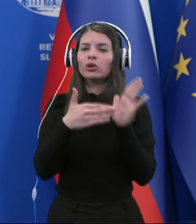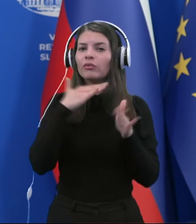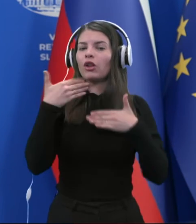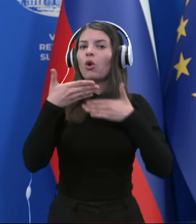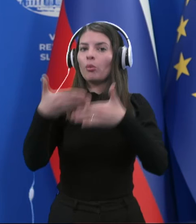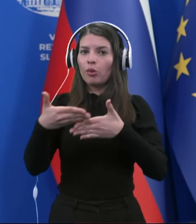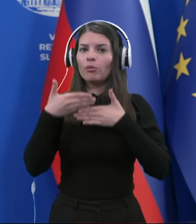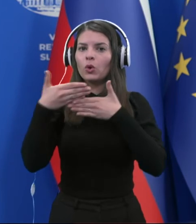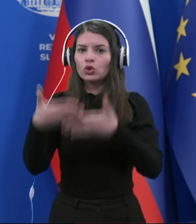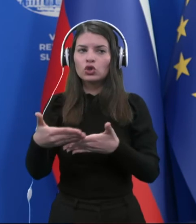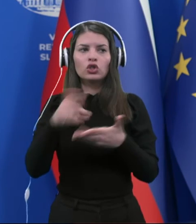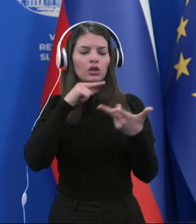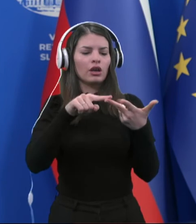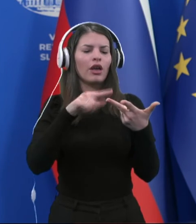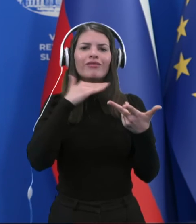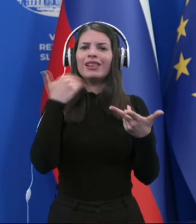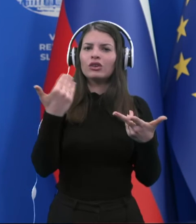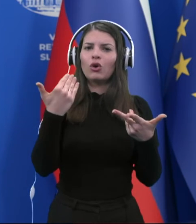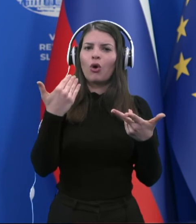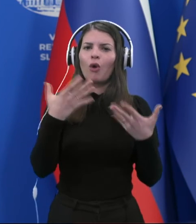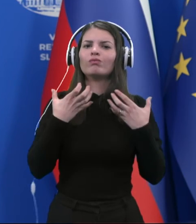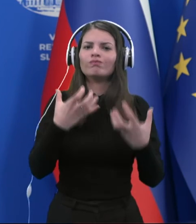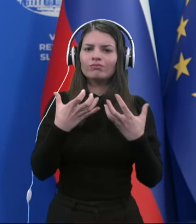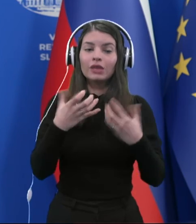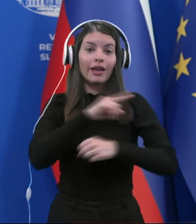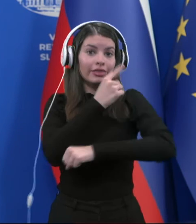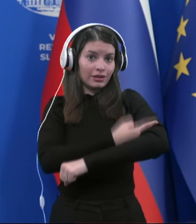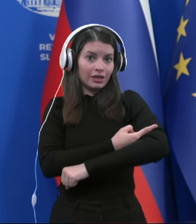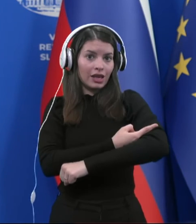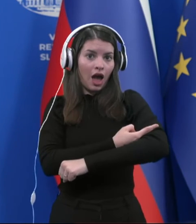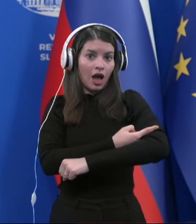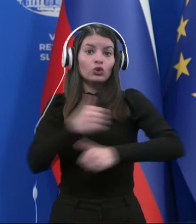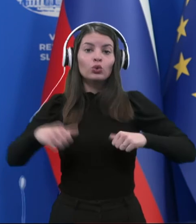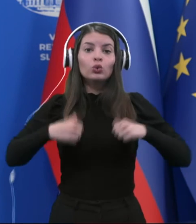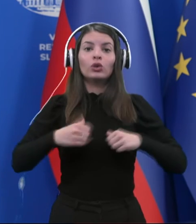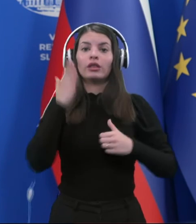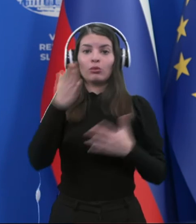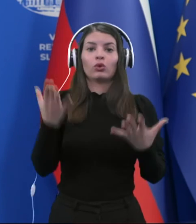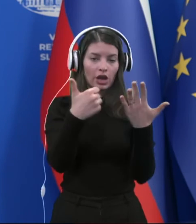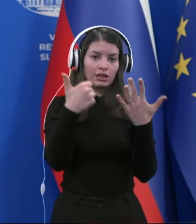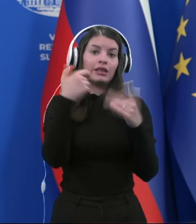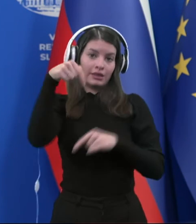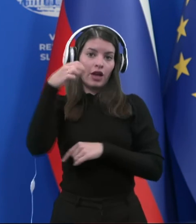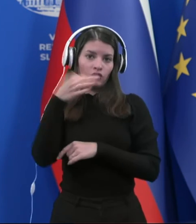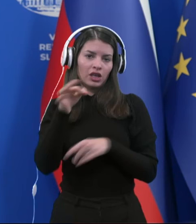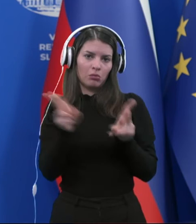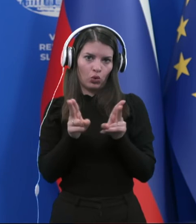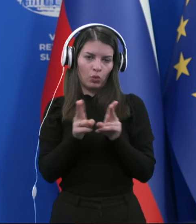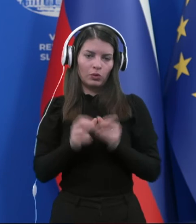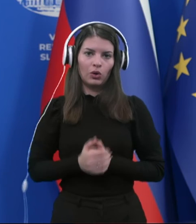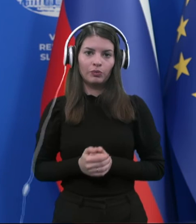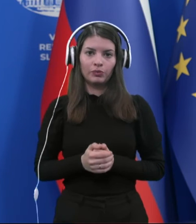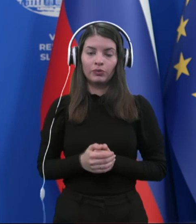pomoči, veliko volje, veliko energije in veliko prizadevanja, da se spostavi neko normalno življenje. Tako da